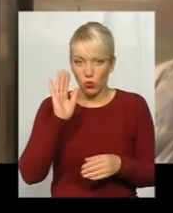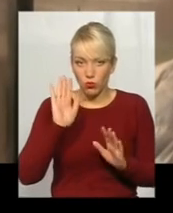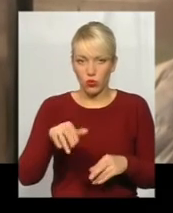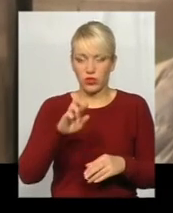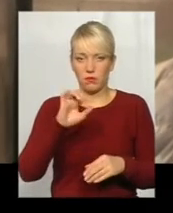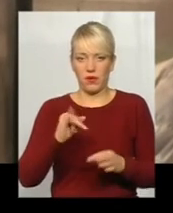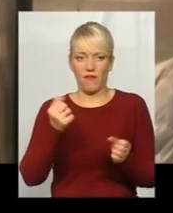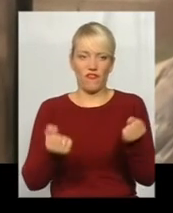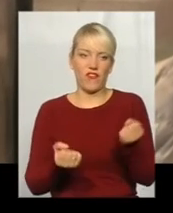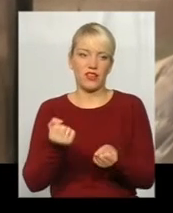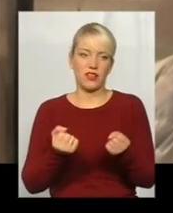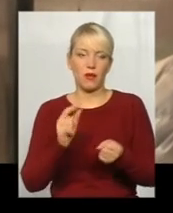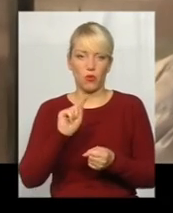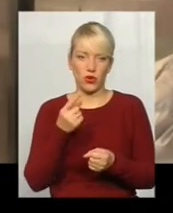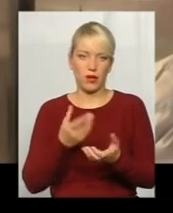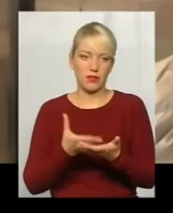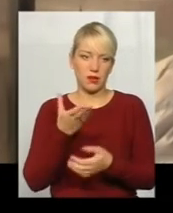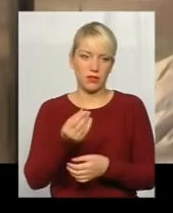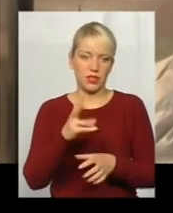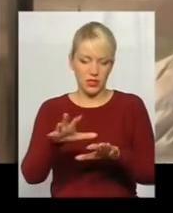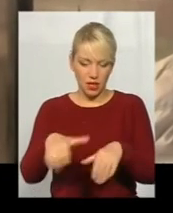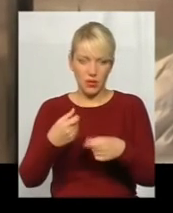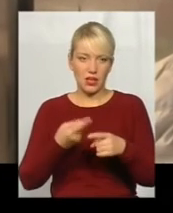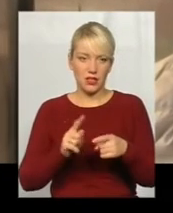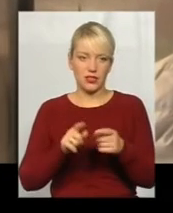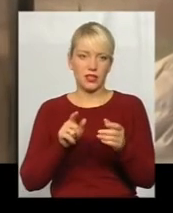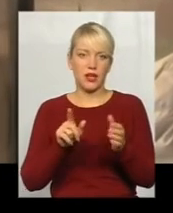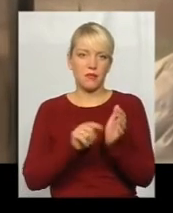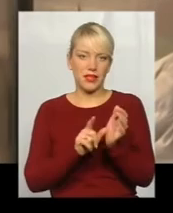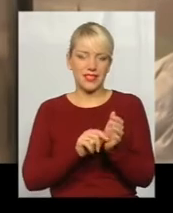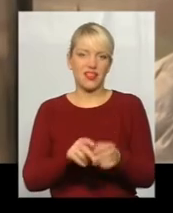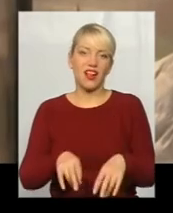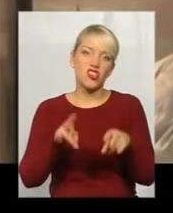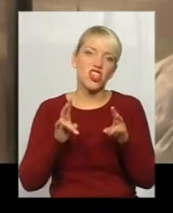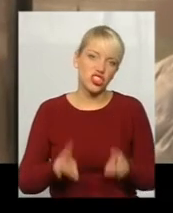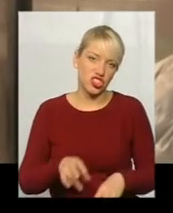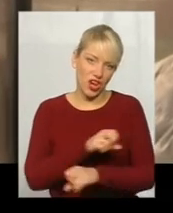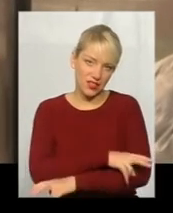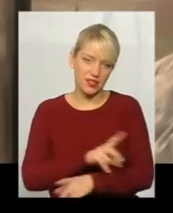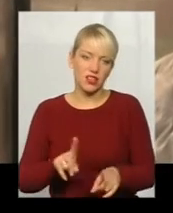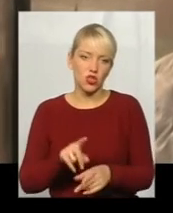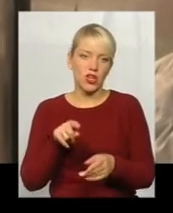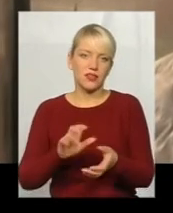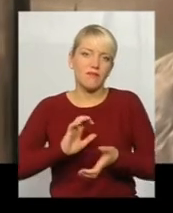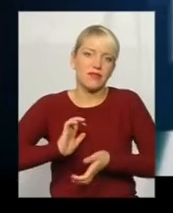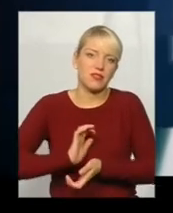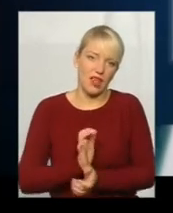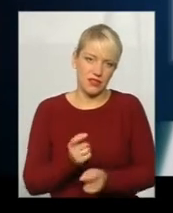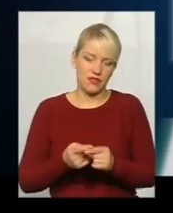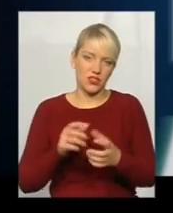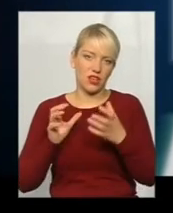по гривні заплатили і забрали цих пенсіонерів, які чекають і давяться там в цих автобусах.